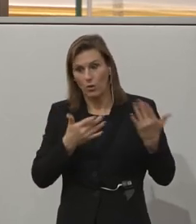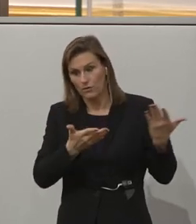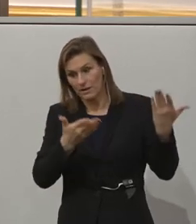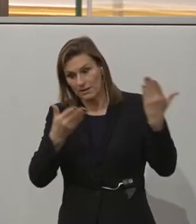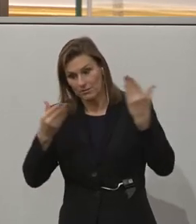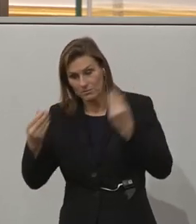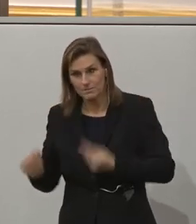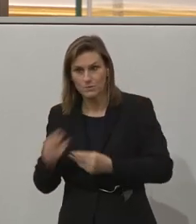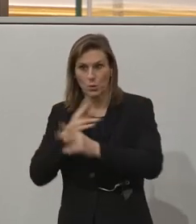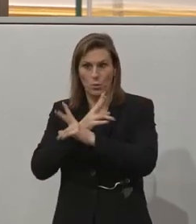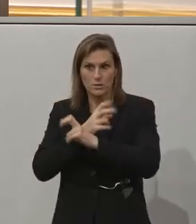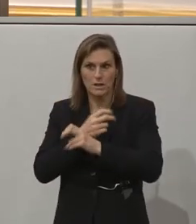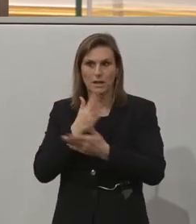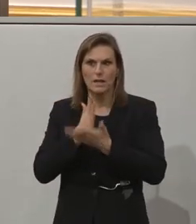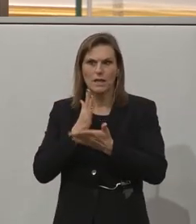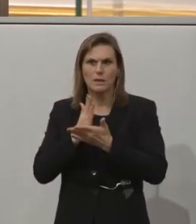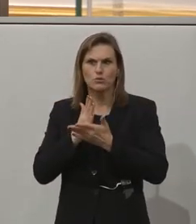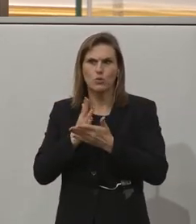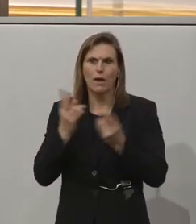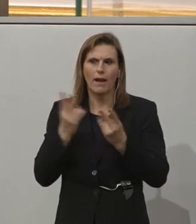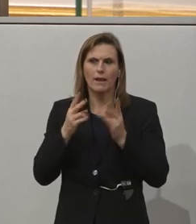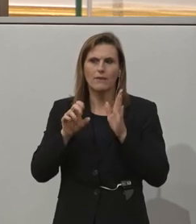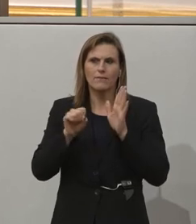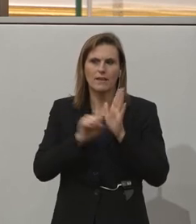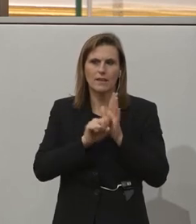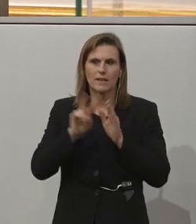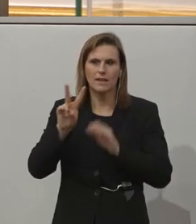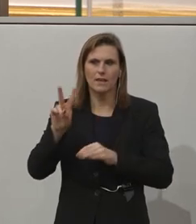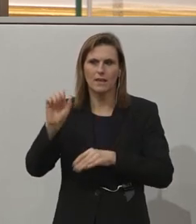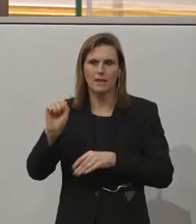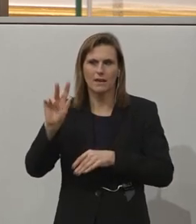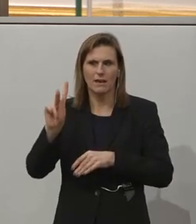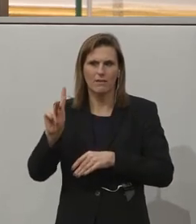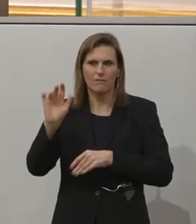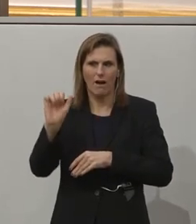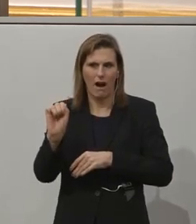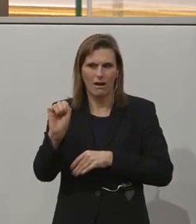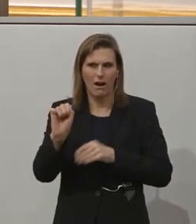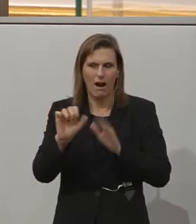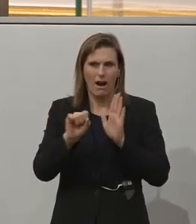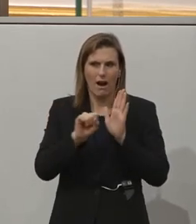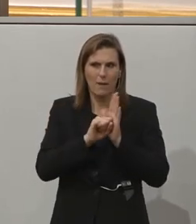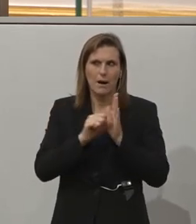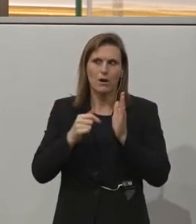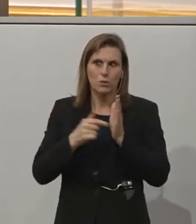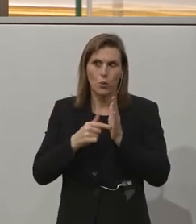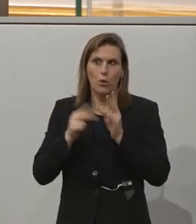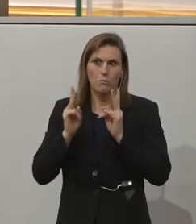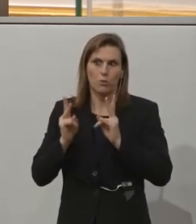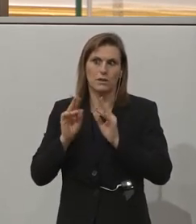In Österreich gibt es zwar schon ein Zertifikat des WACA, aber es ist sicher hier noch Luft nach oben.